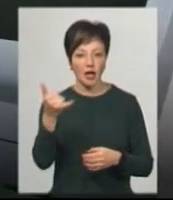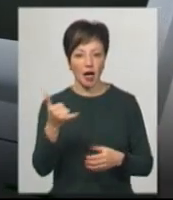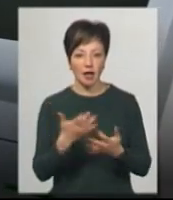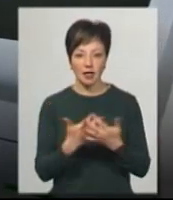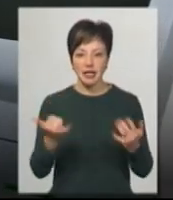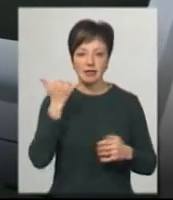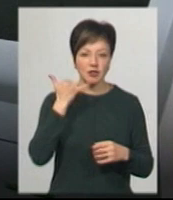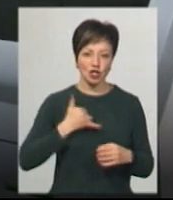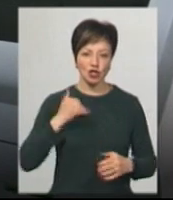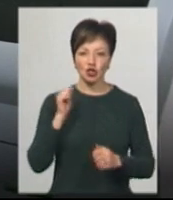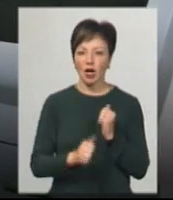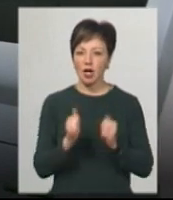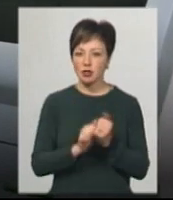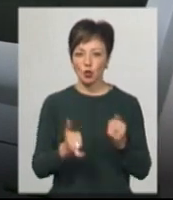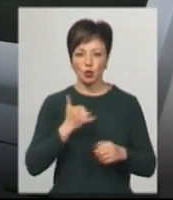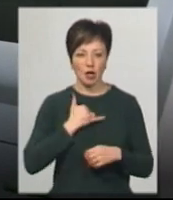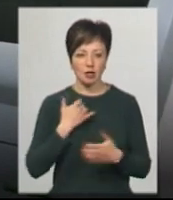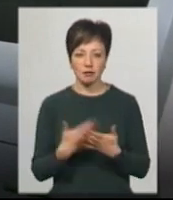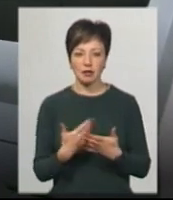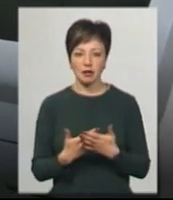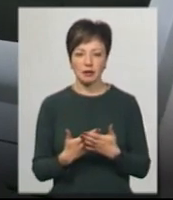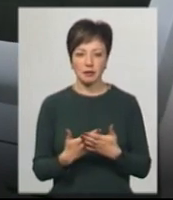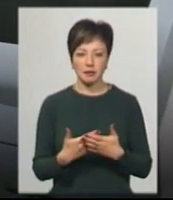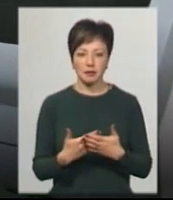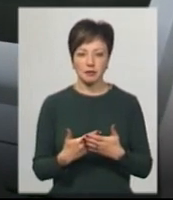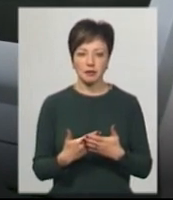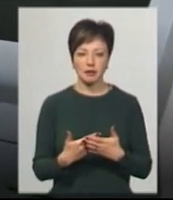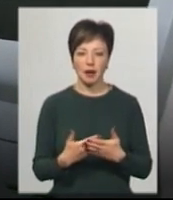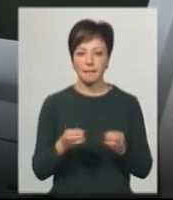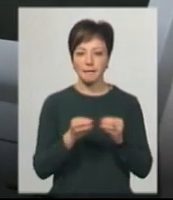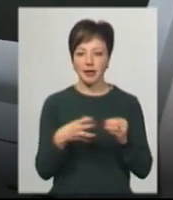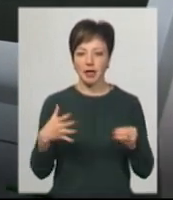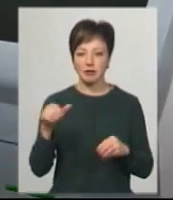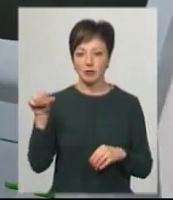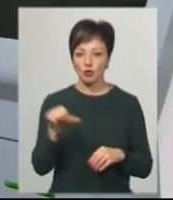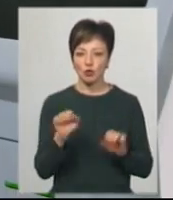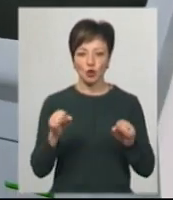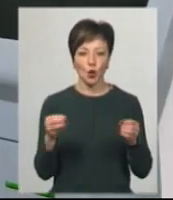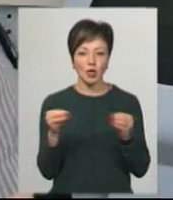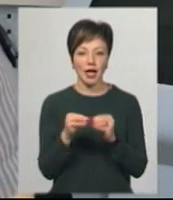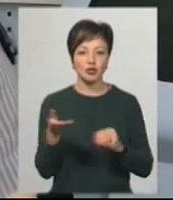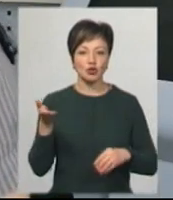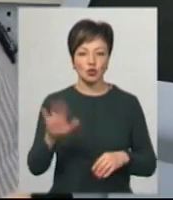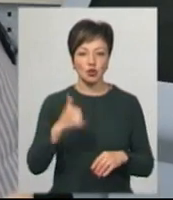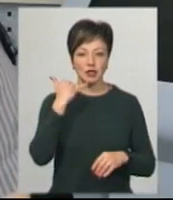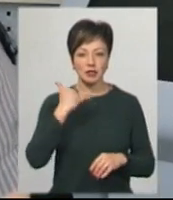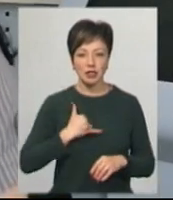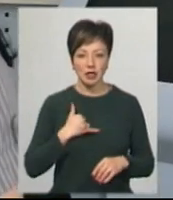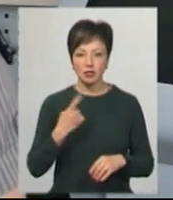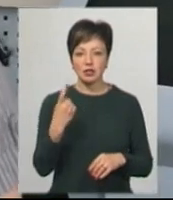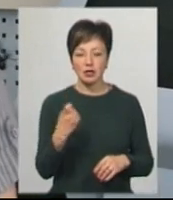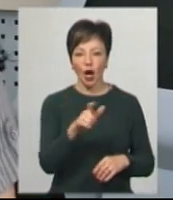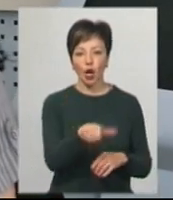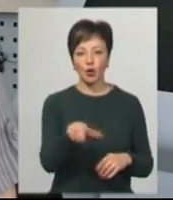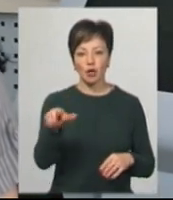дуже часті в нас. Буквально на хвилин 15 може бути до 10 дзвіночків, до 100 людей